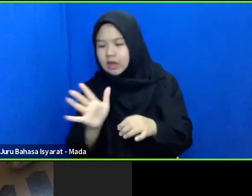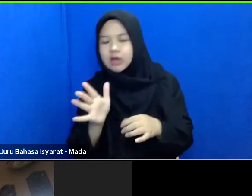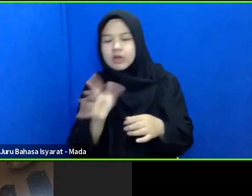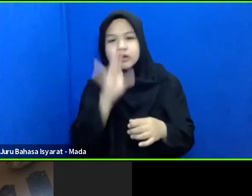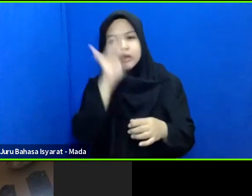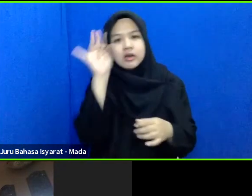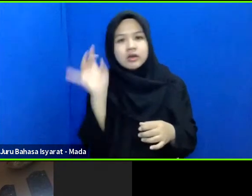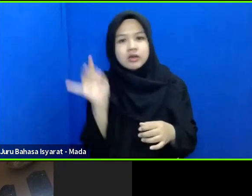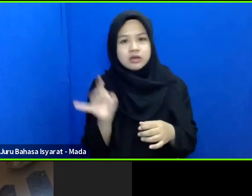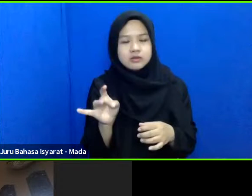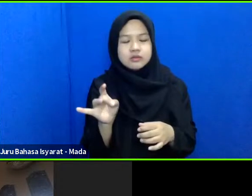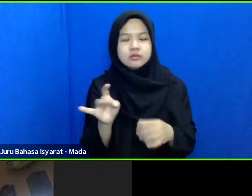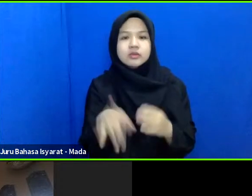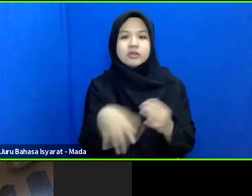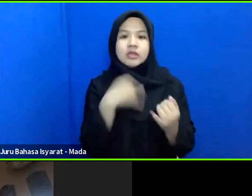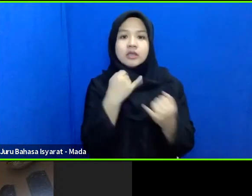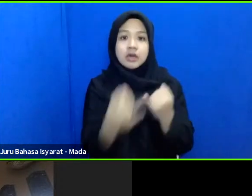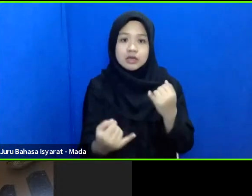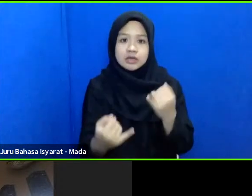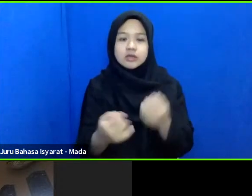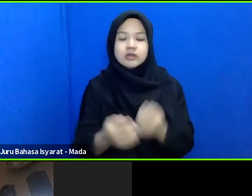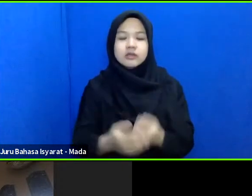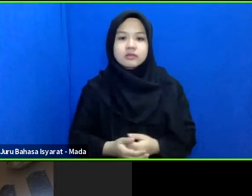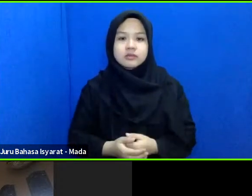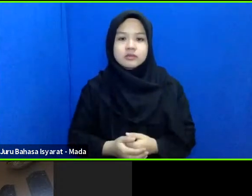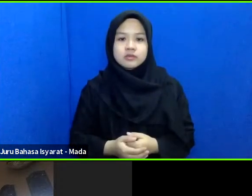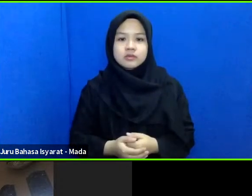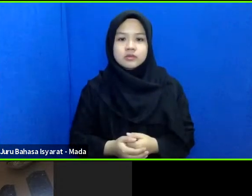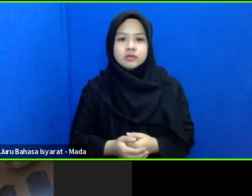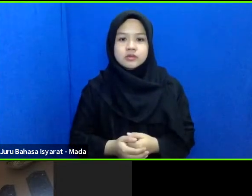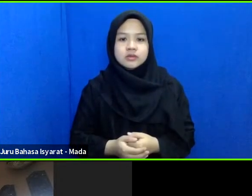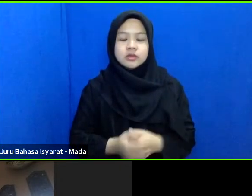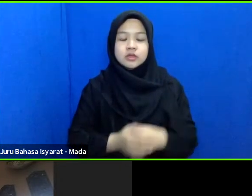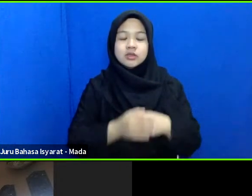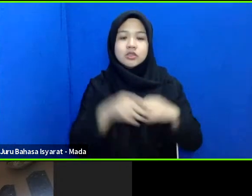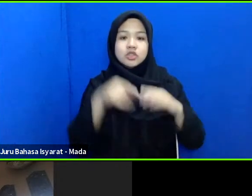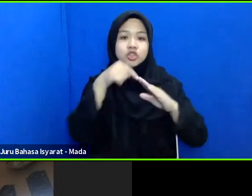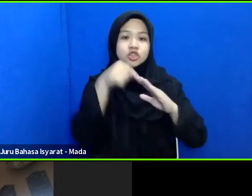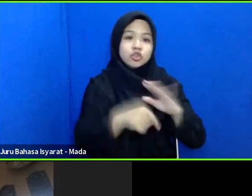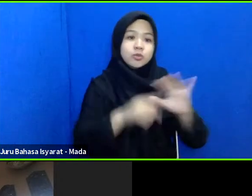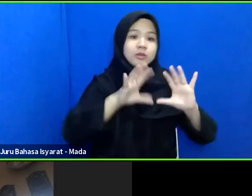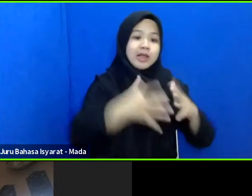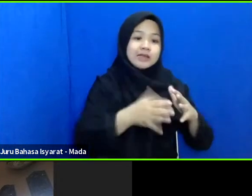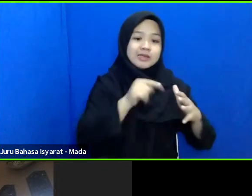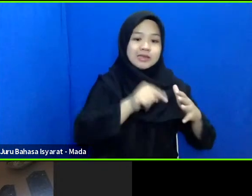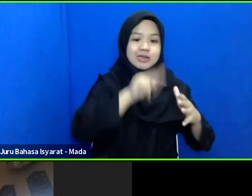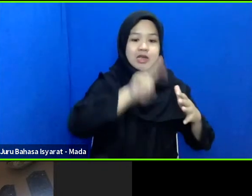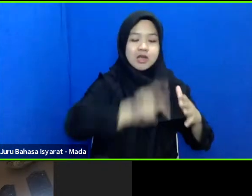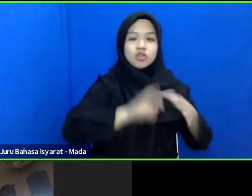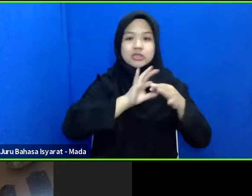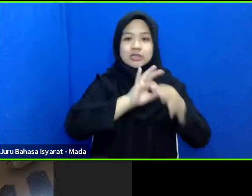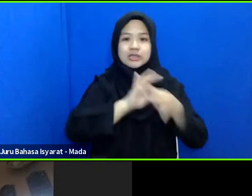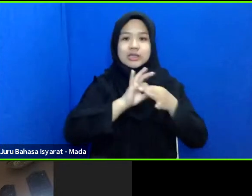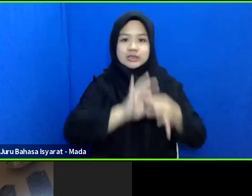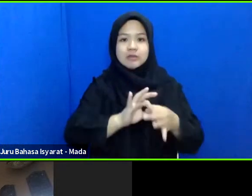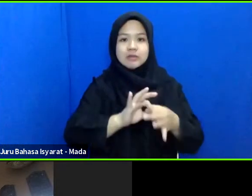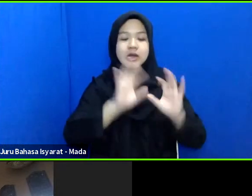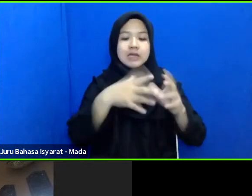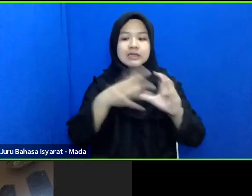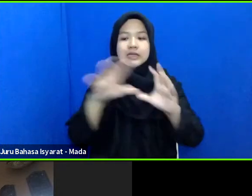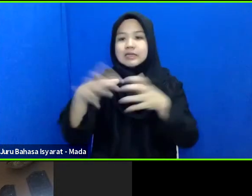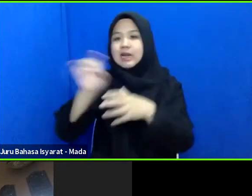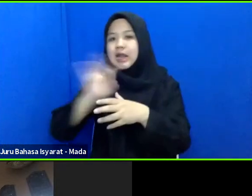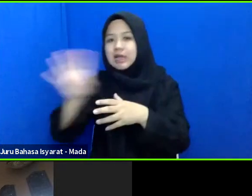kemudian yang terakhir kami sampaikan bahwa subcluster ini juga harus bekerjasama dengan cluster-cluster lain